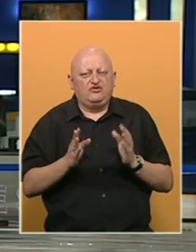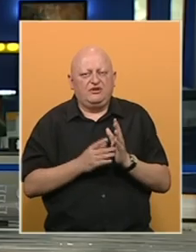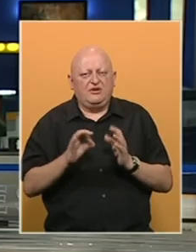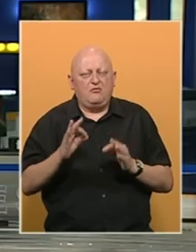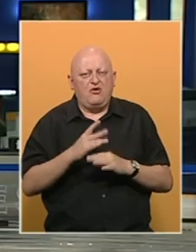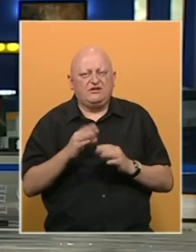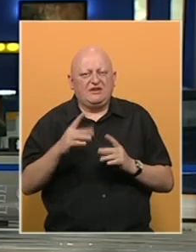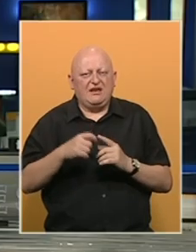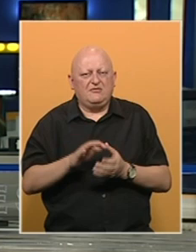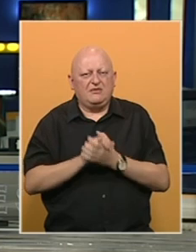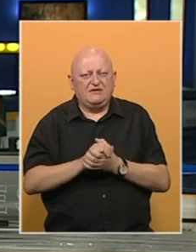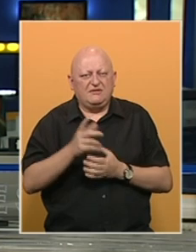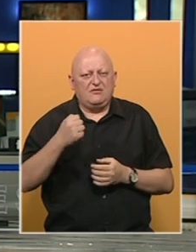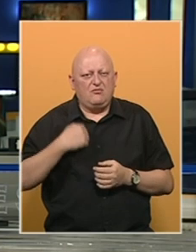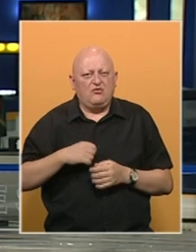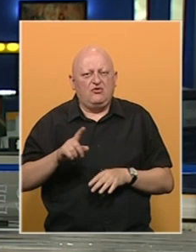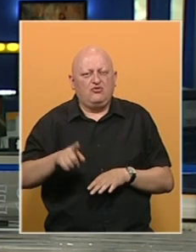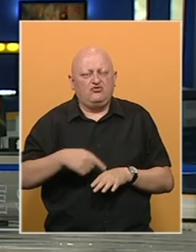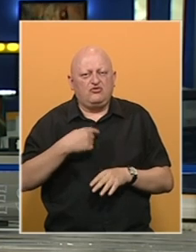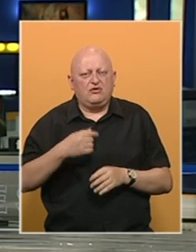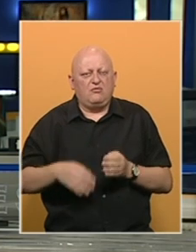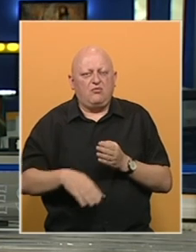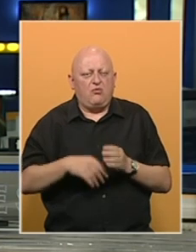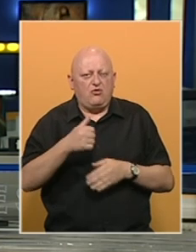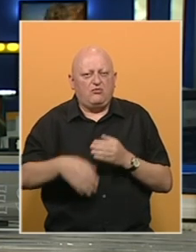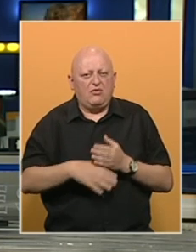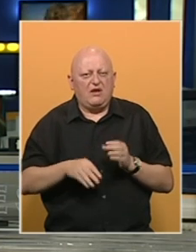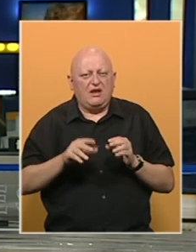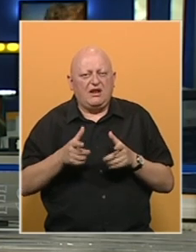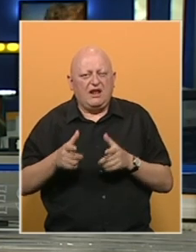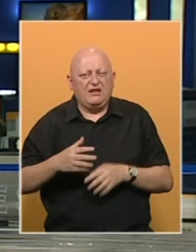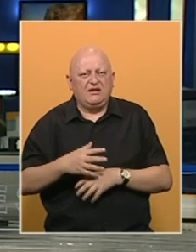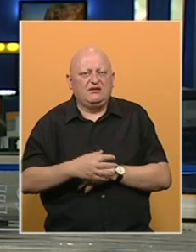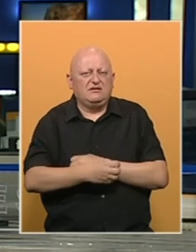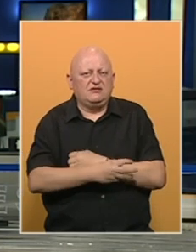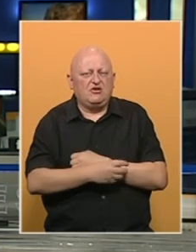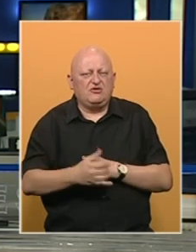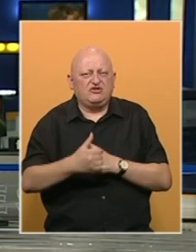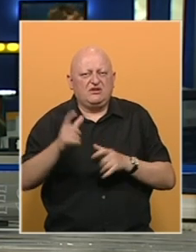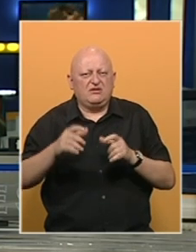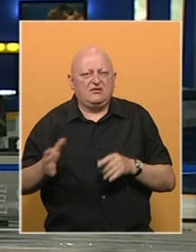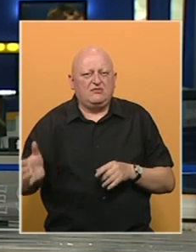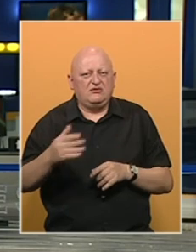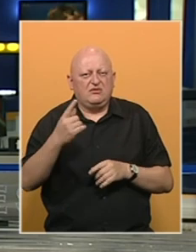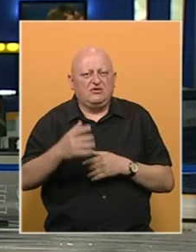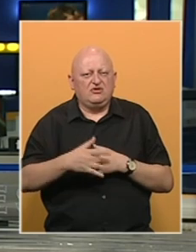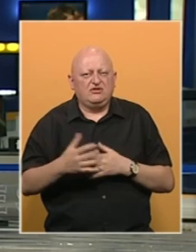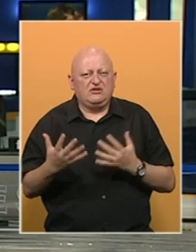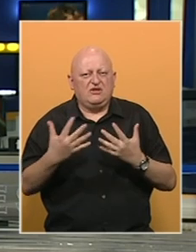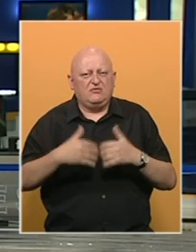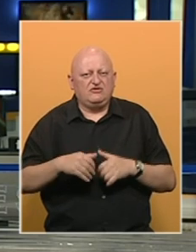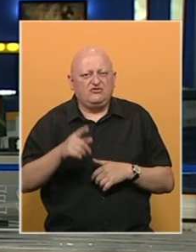Udruženje je mozaik prijateljstva iz Banja Luke koji dugo godina pomoži i hrani najsiromašnije građane pokrećuje prvo socijalno